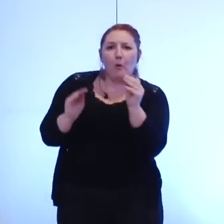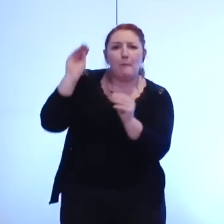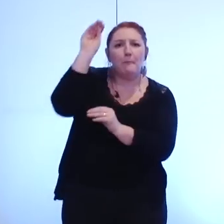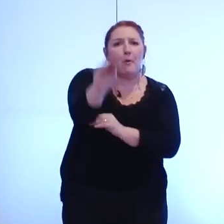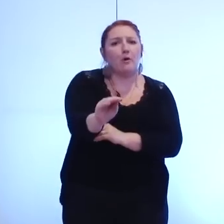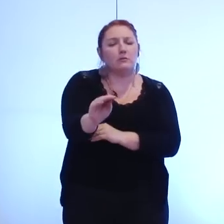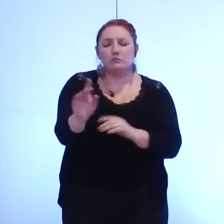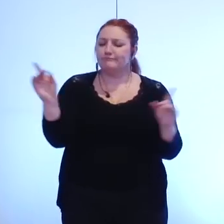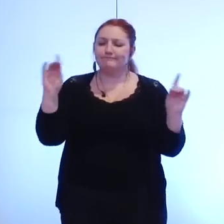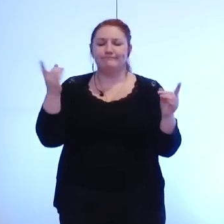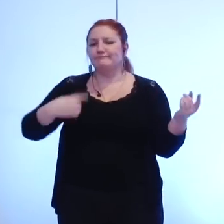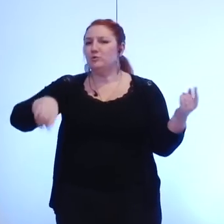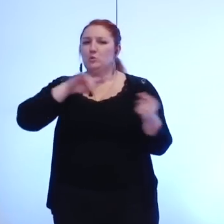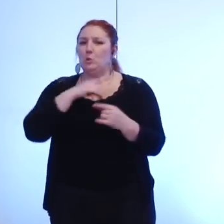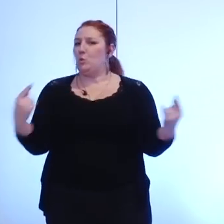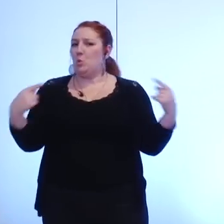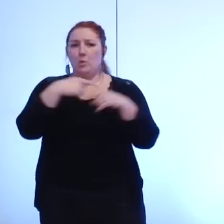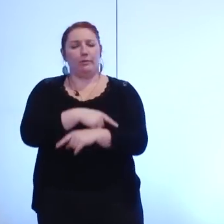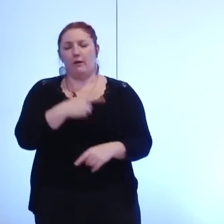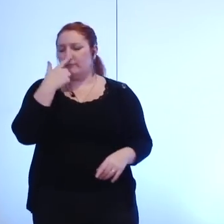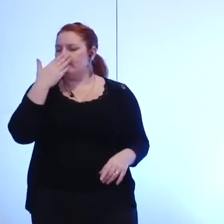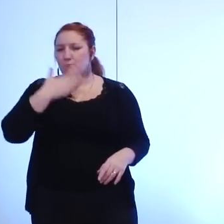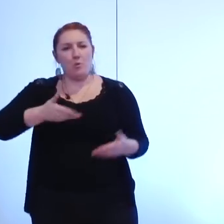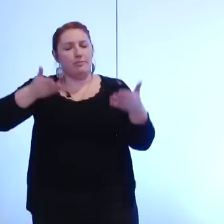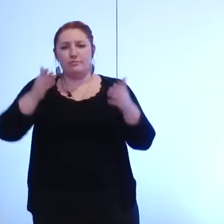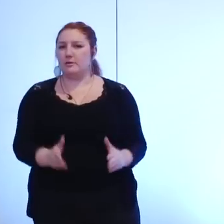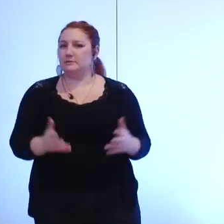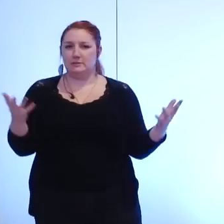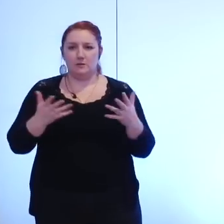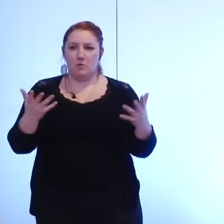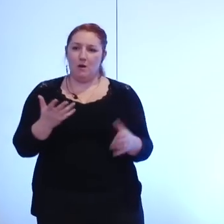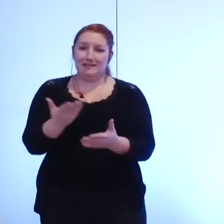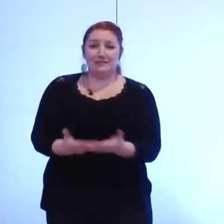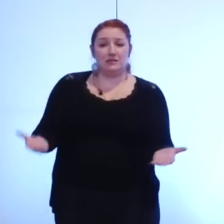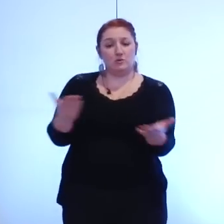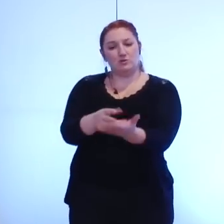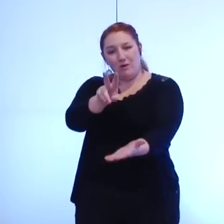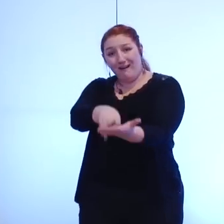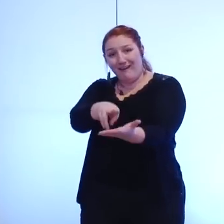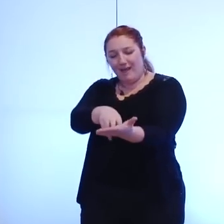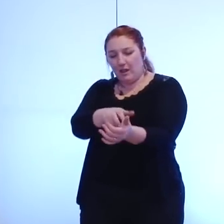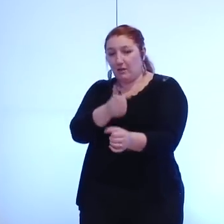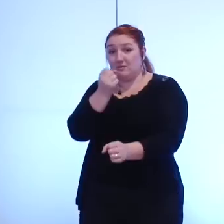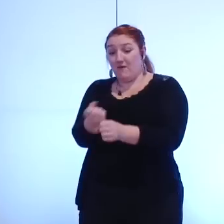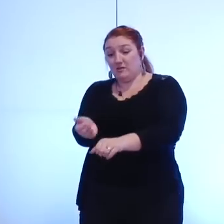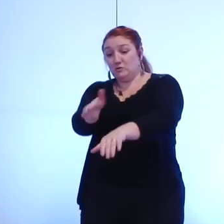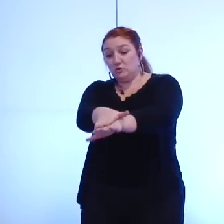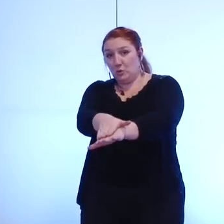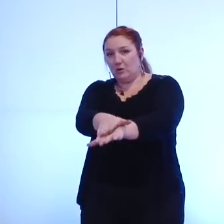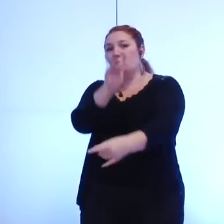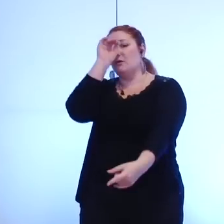le choix déterminé de travailler à partir du réel mais à partir du réel pour le transformer